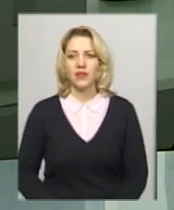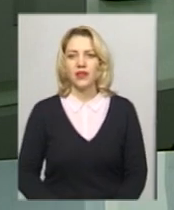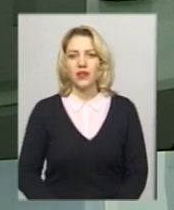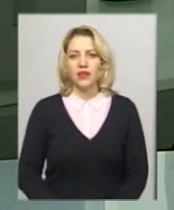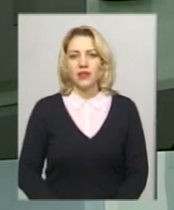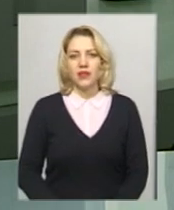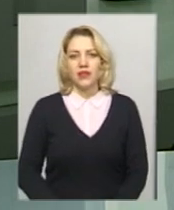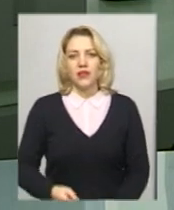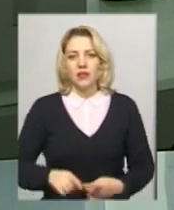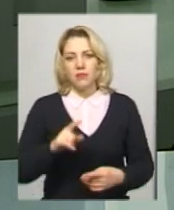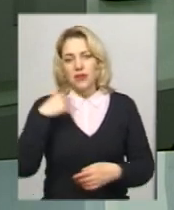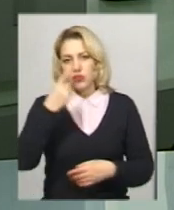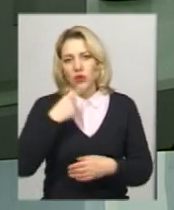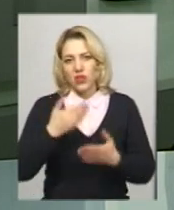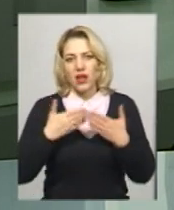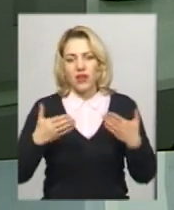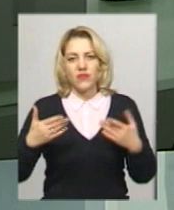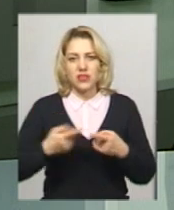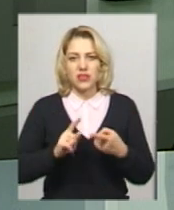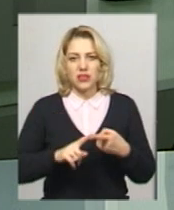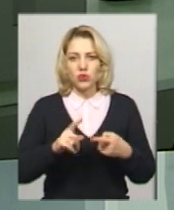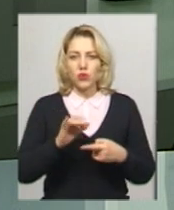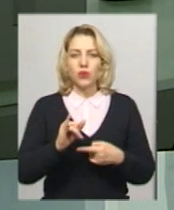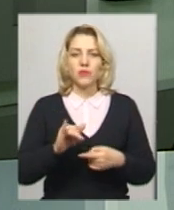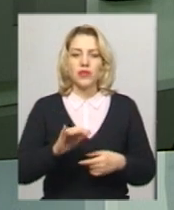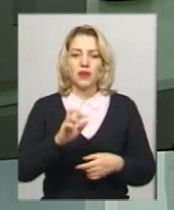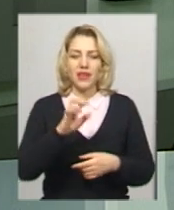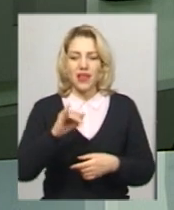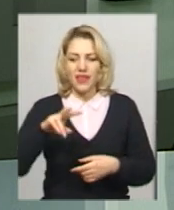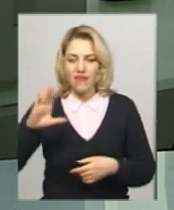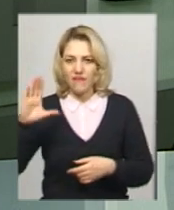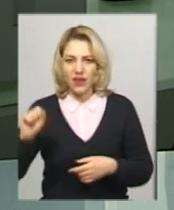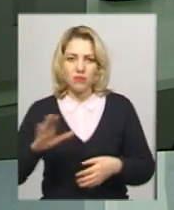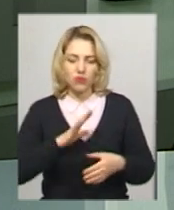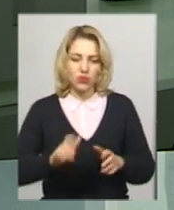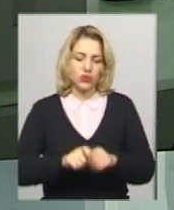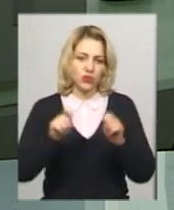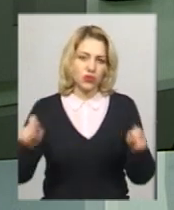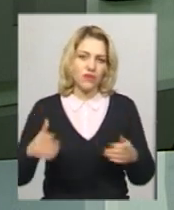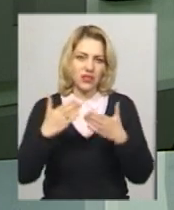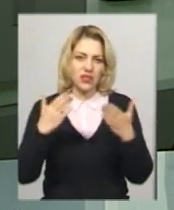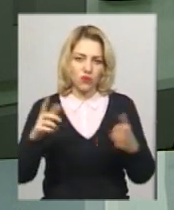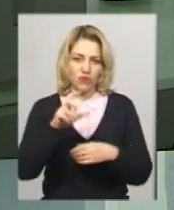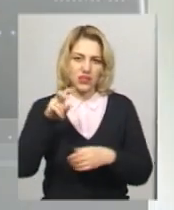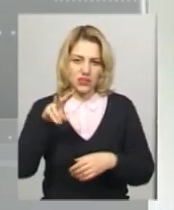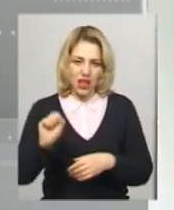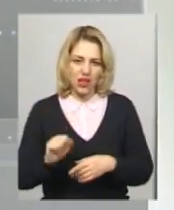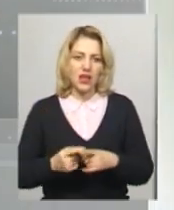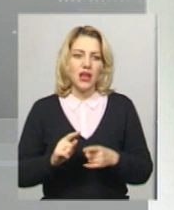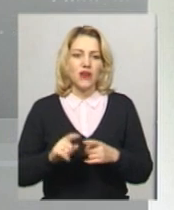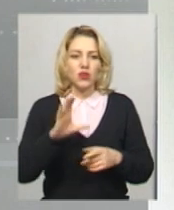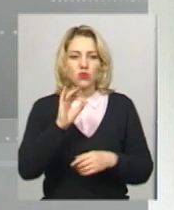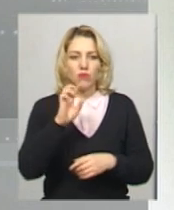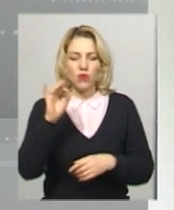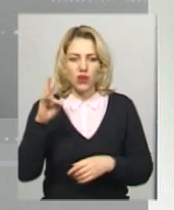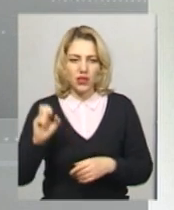Персональну виставку 11-річної кам'янчанки Богдани Ільєвої розгорнули в виставковій залі на вулиці Соборній Кам'янця-Подільського.